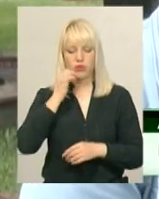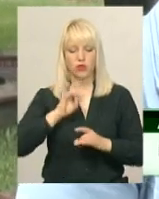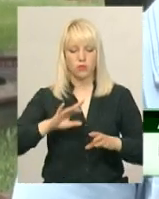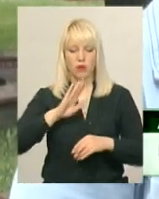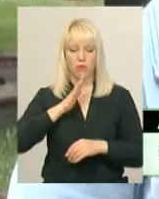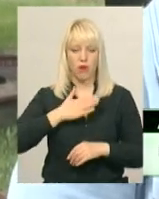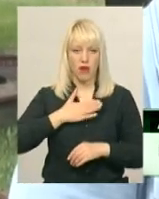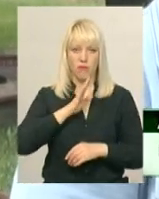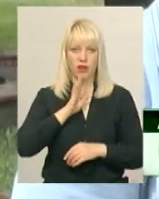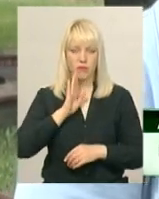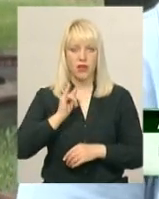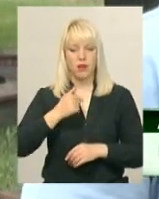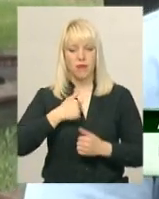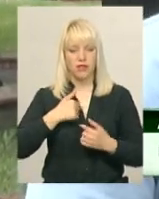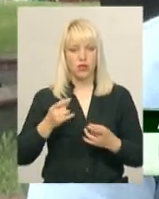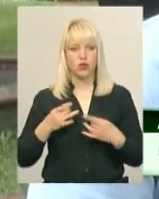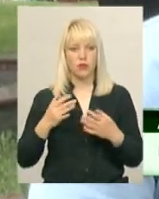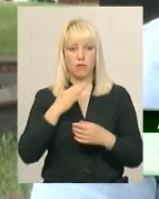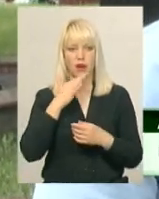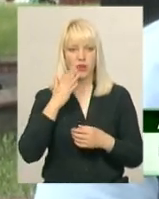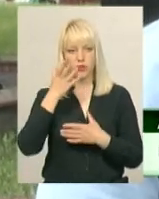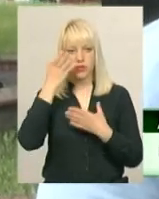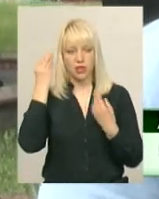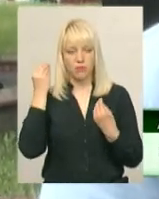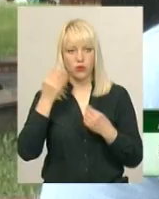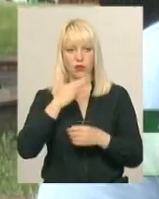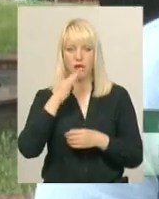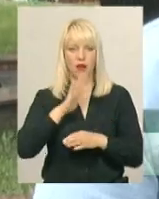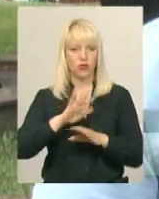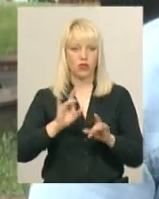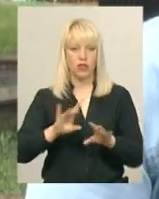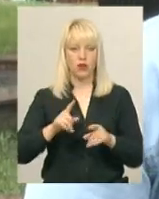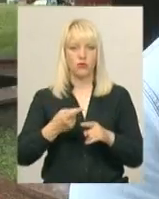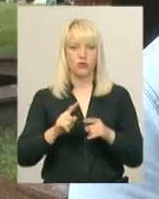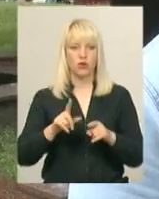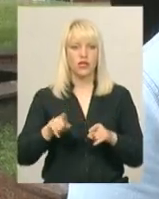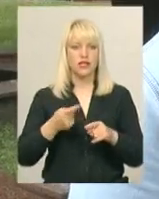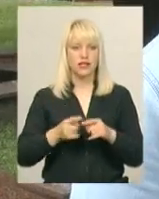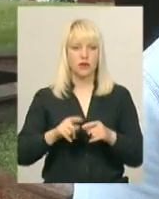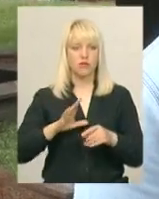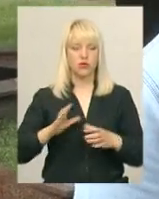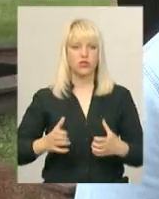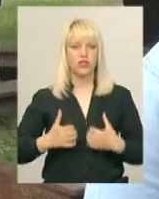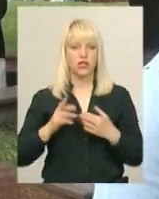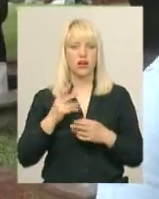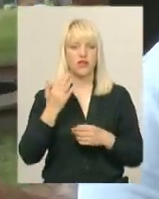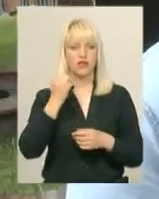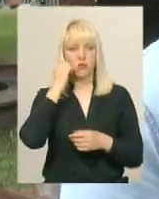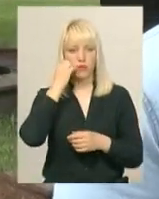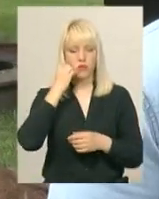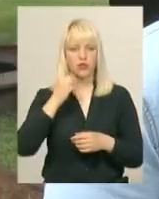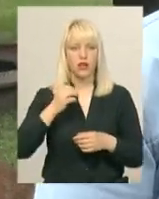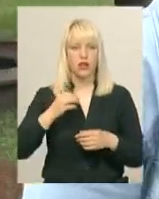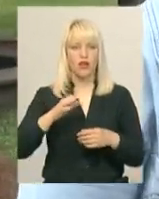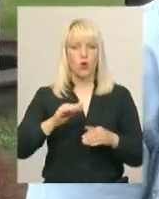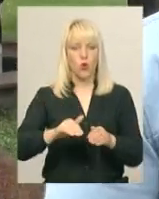мені. І багато вона забула, багато не розповідали, бо це було страшно. Як вашій бабусі вдалося уникнути депортання?